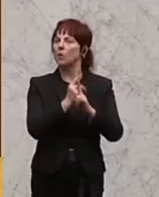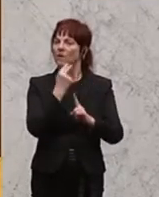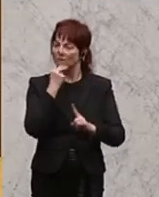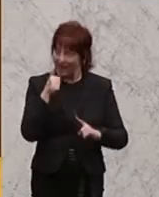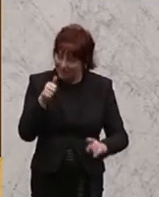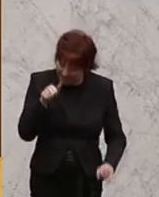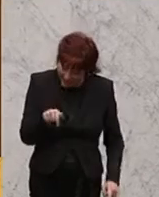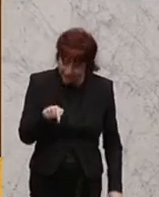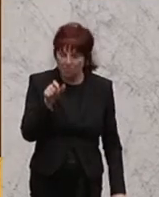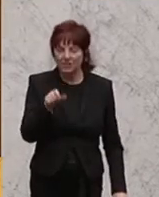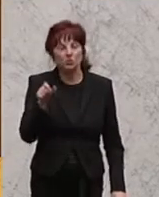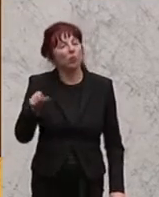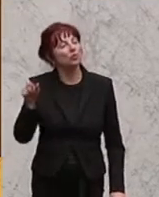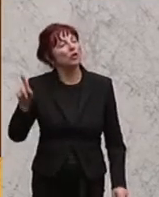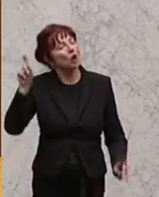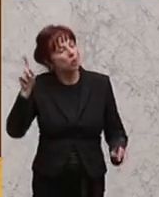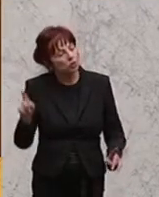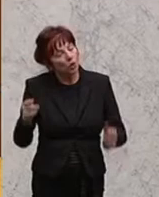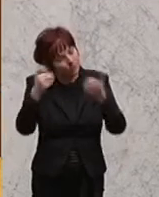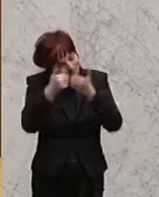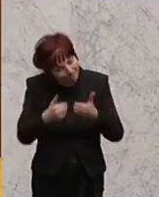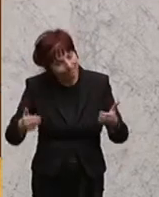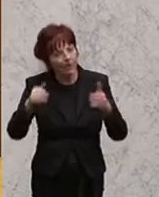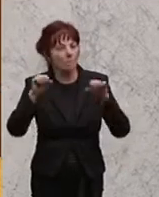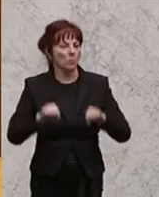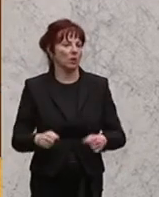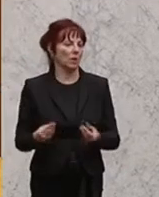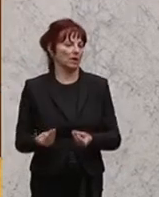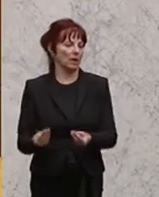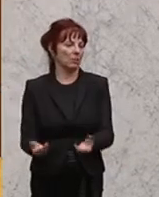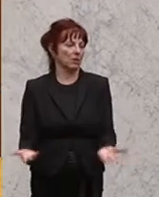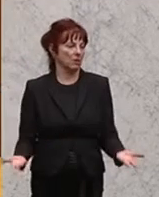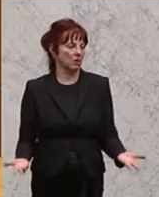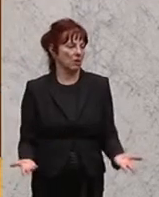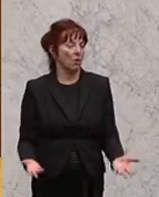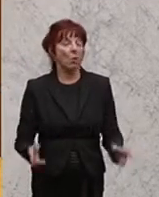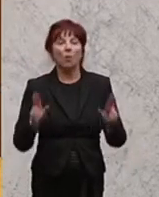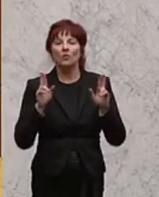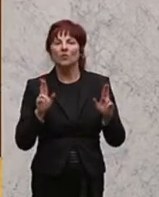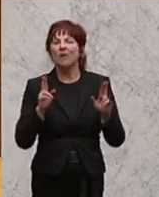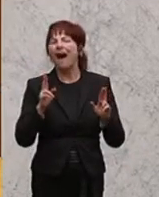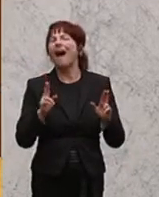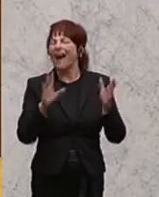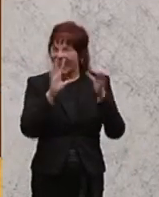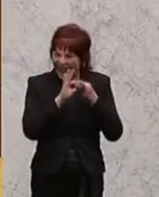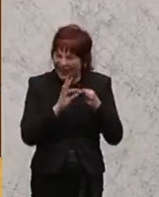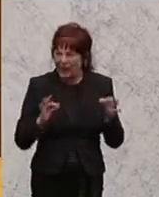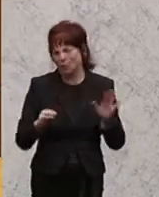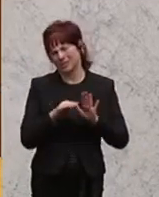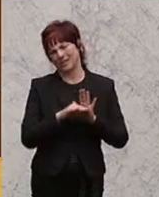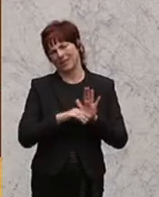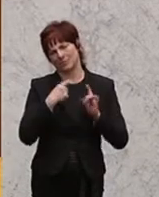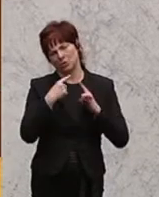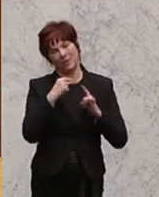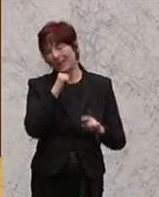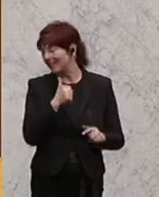Möglichkeit auch gibt, hier eine klare Abtrennung vorzunehmen. Und ich bitte also, wir reden wirklich vor einem Religionsgesetz, ja. Und wir sind jetzt